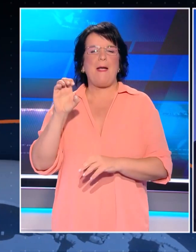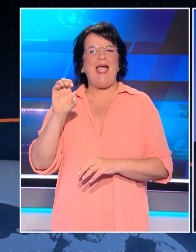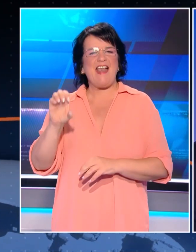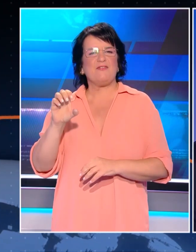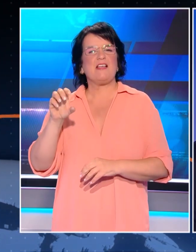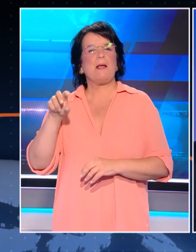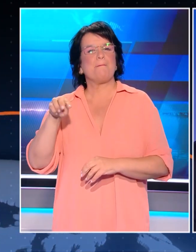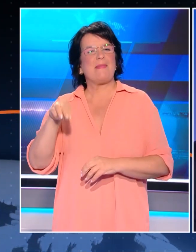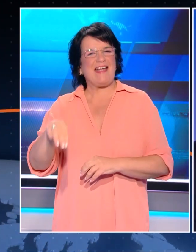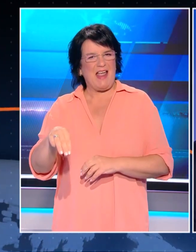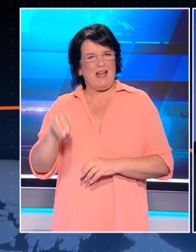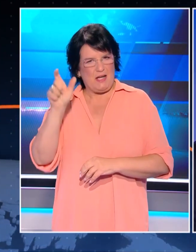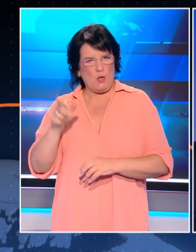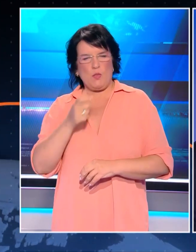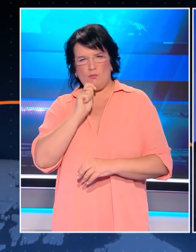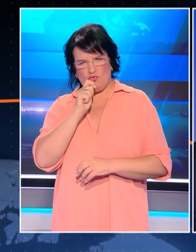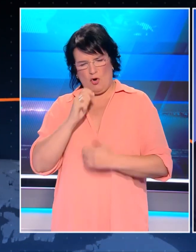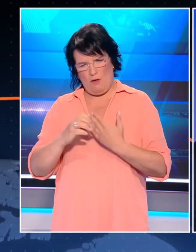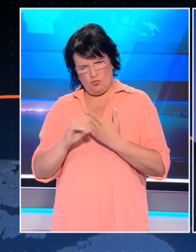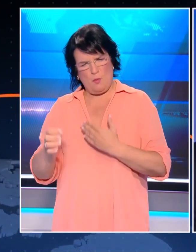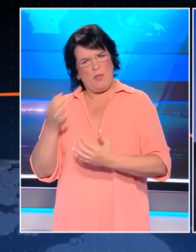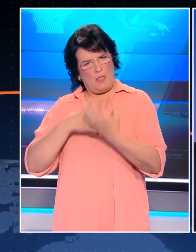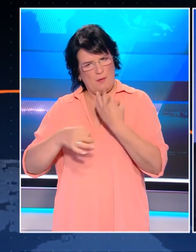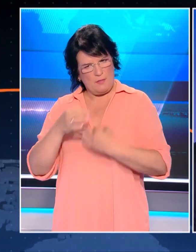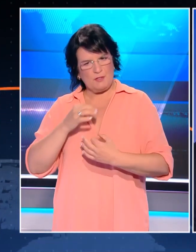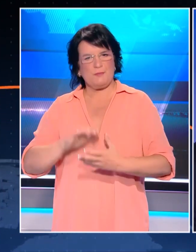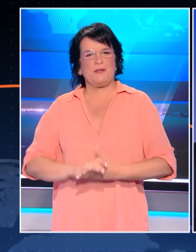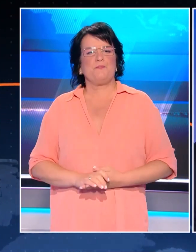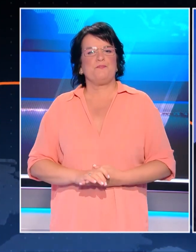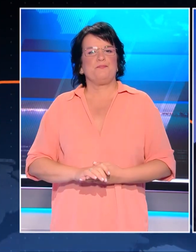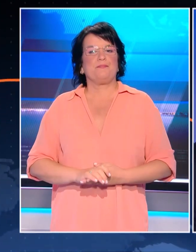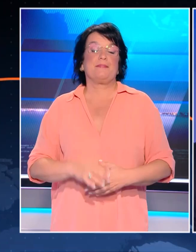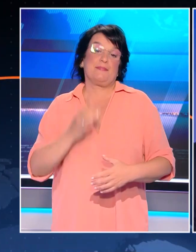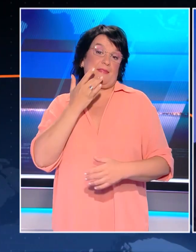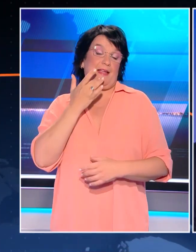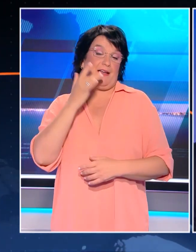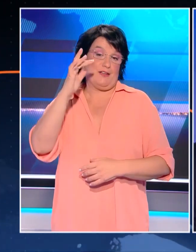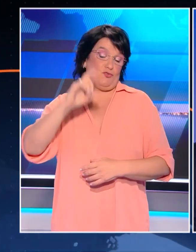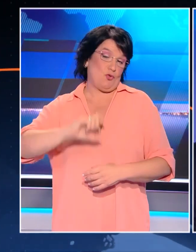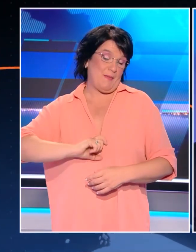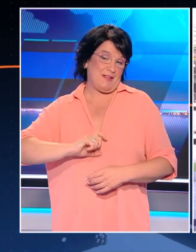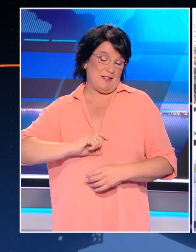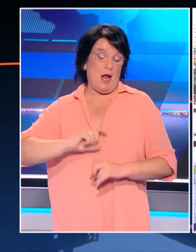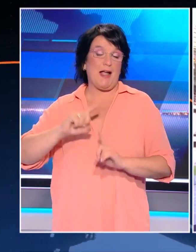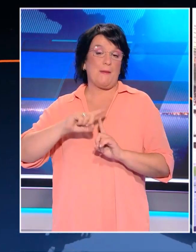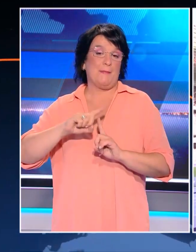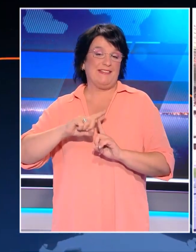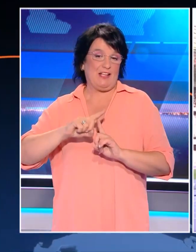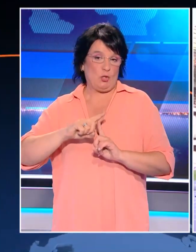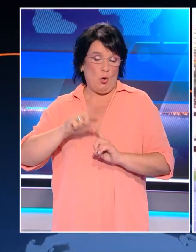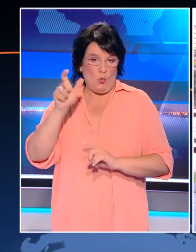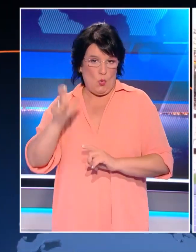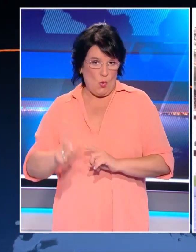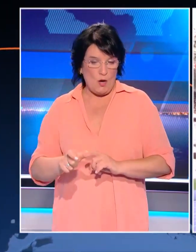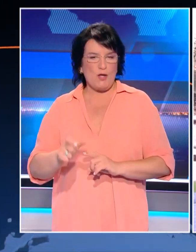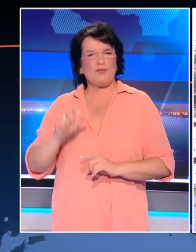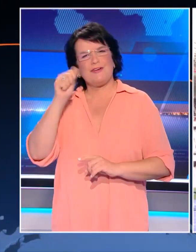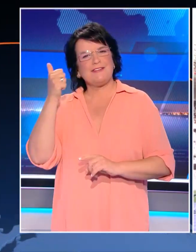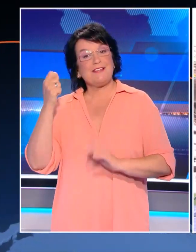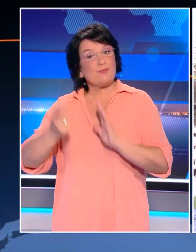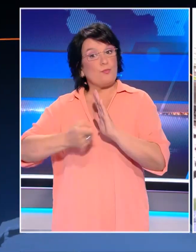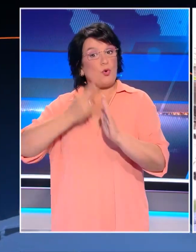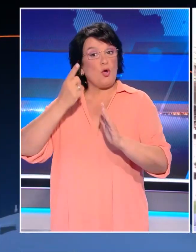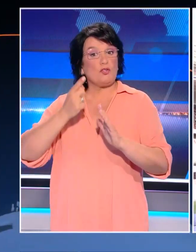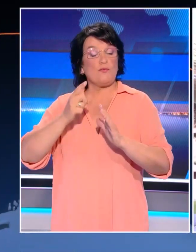Μιχαηλίδου. Καλησπέρα Γιώργο. Θα ξεκινήσουμε με το χρυσό παιδί του ελληνικού στήβου, τον Μήλτο Τεντόγλου. Χθες ακούστηκε για